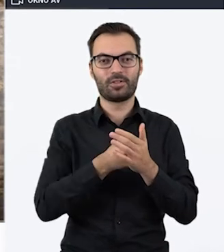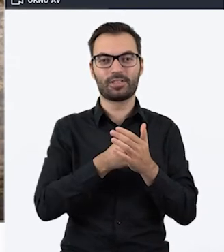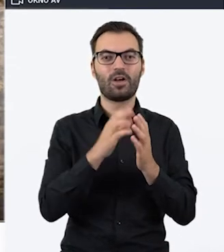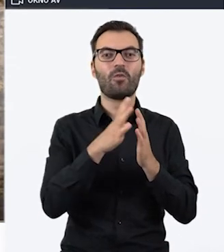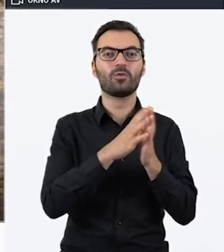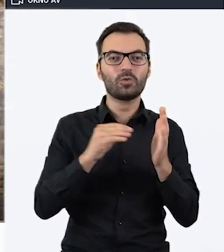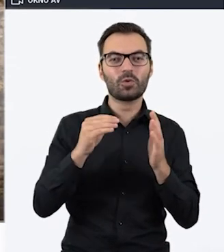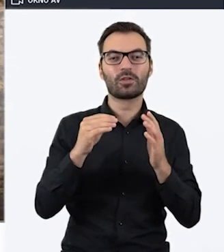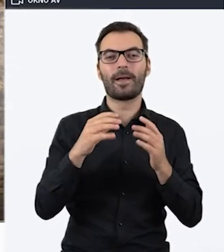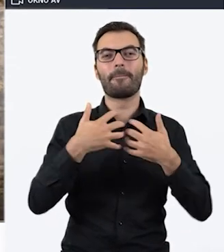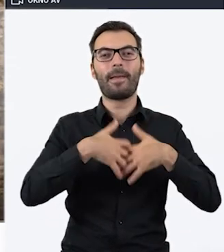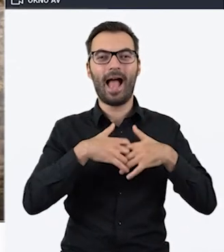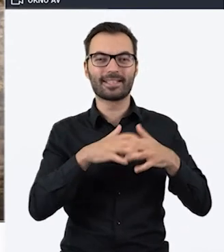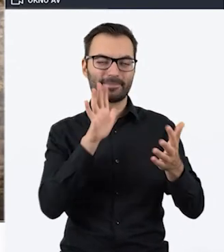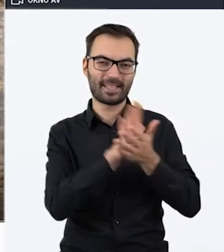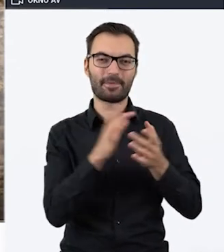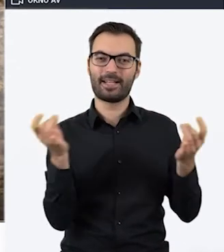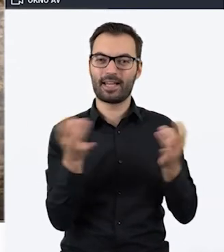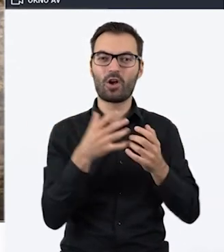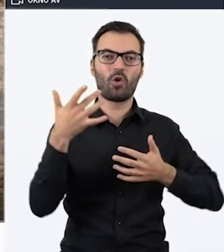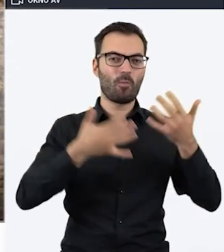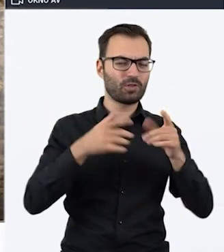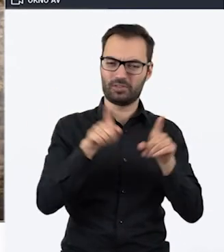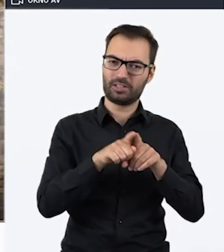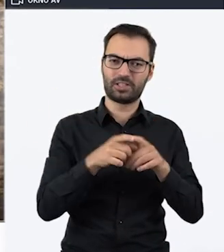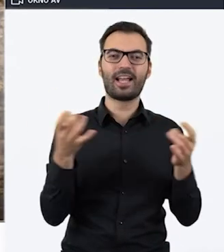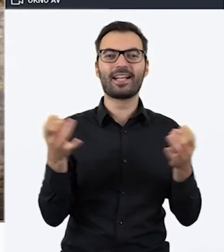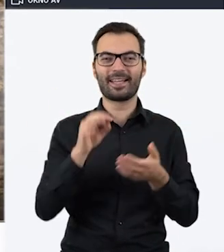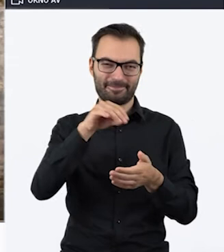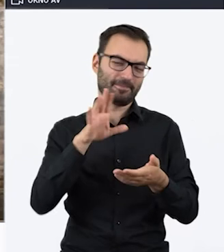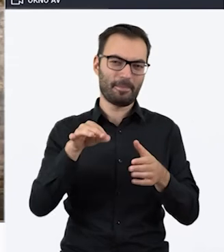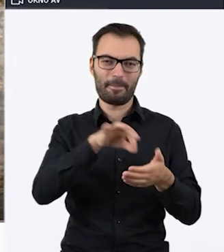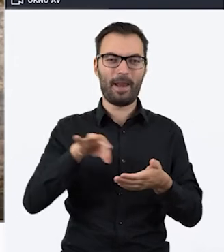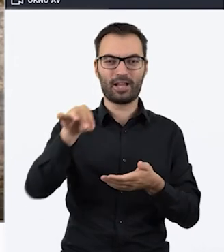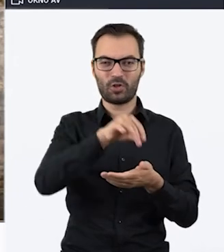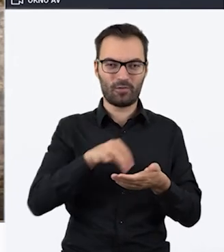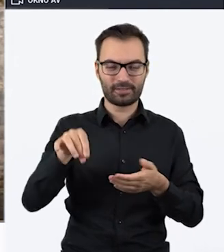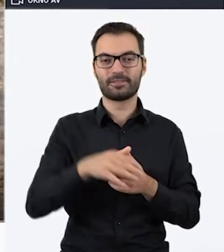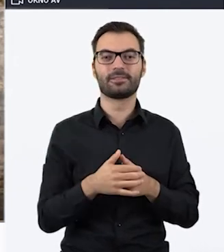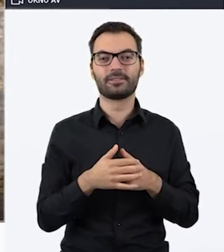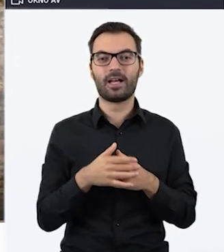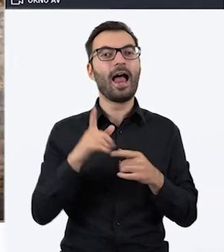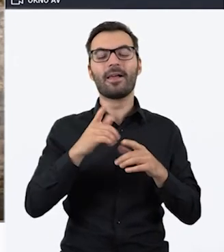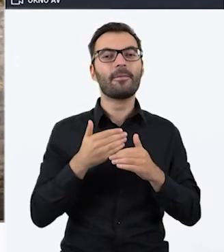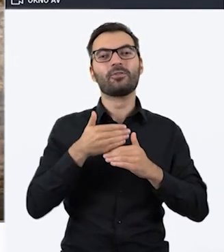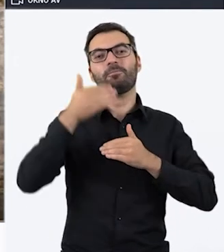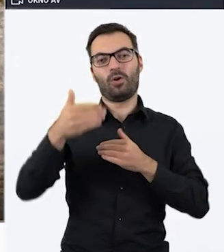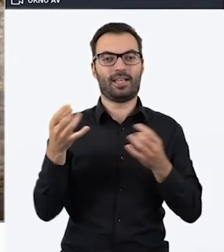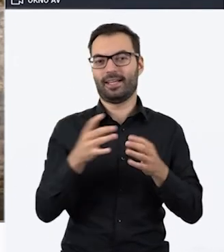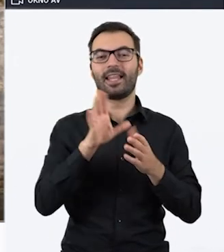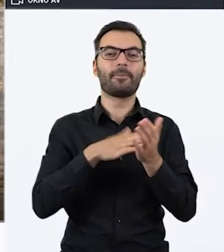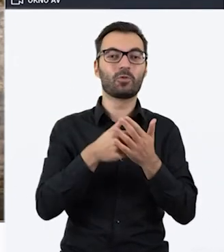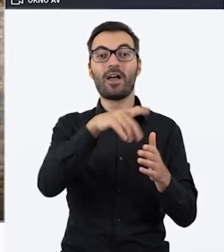schematów oraz mechanizmów znanych z gier, gier komputerowych, ale także gier planszowych w kontekście poza grami, czyli